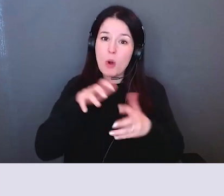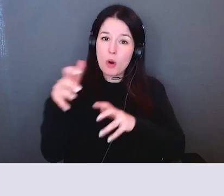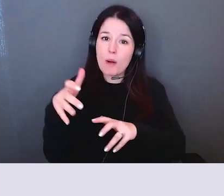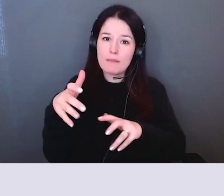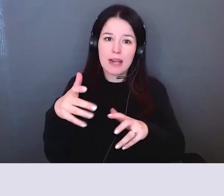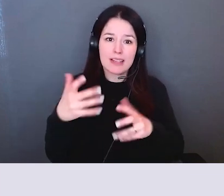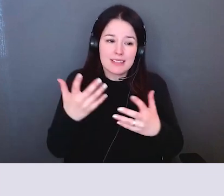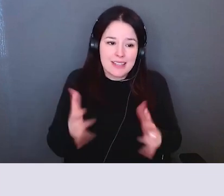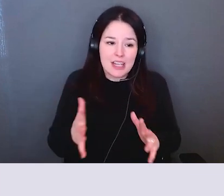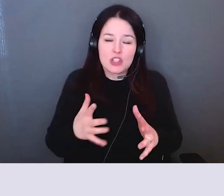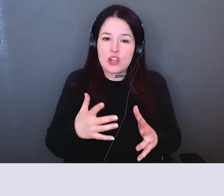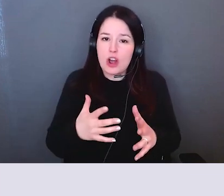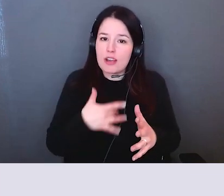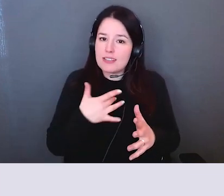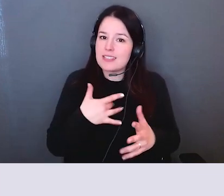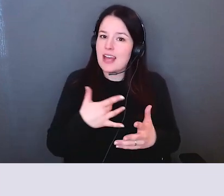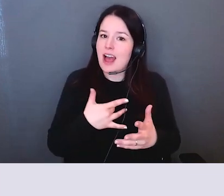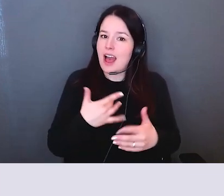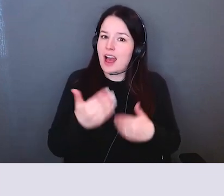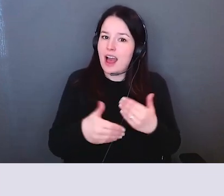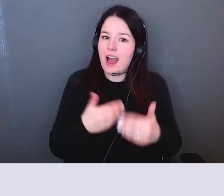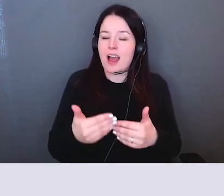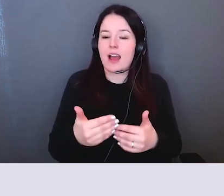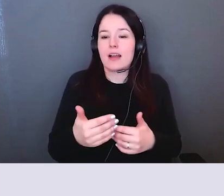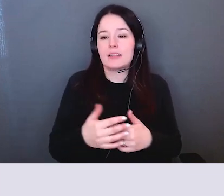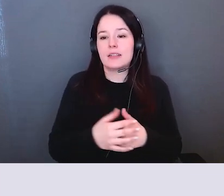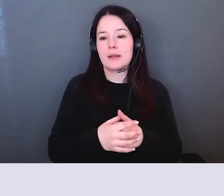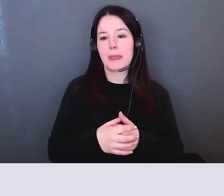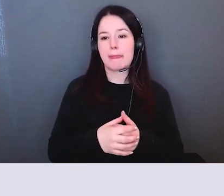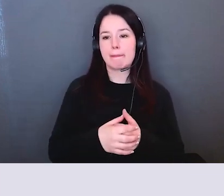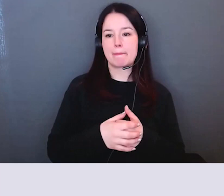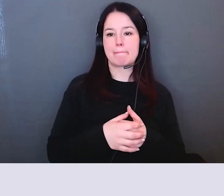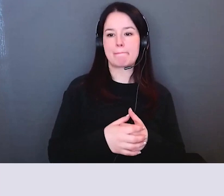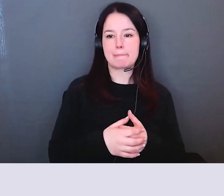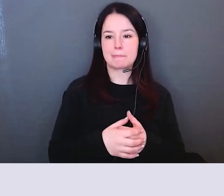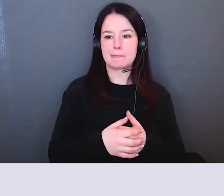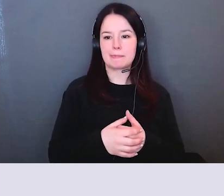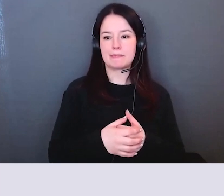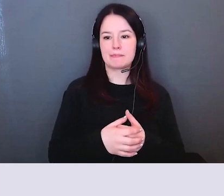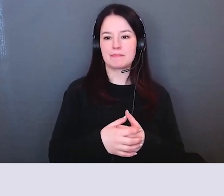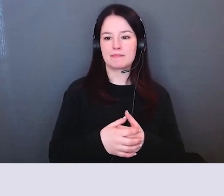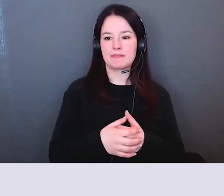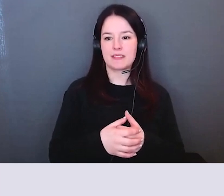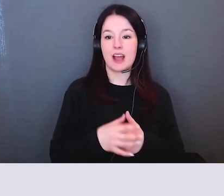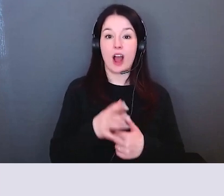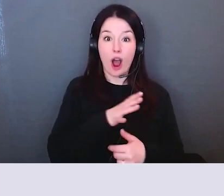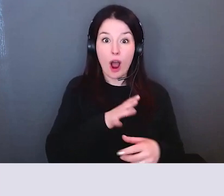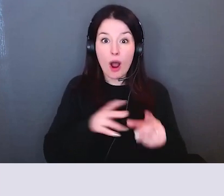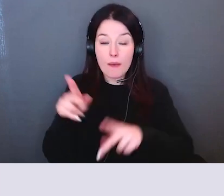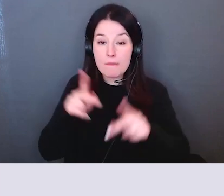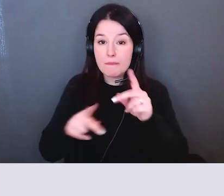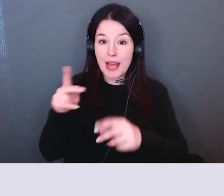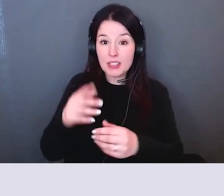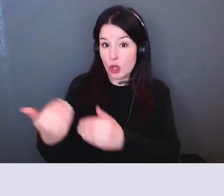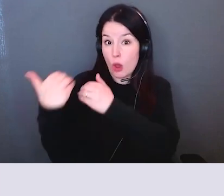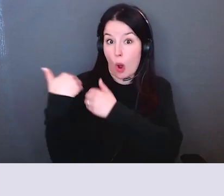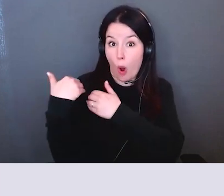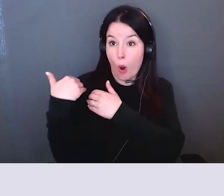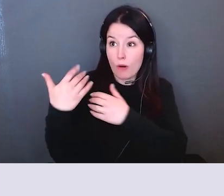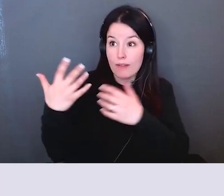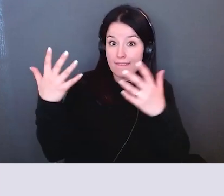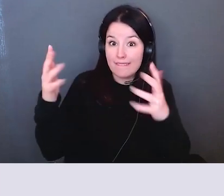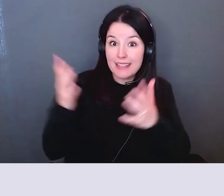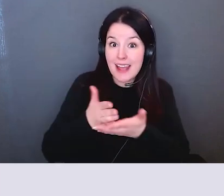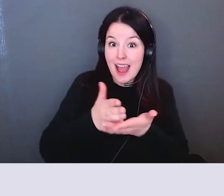-nous résister au vieux discours nous disant que notre rôle au-dessus de la médaille est d'aider de sauver ou de réparer les